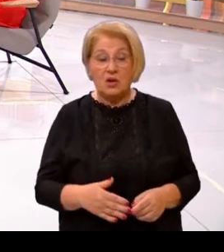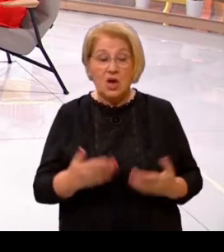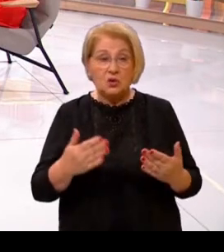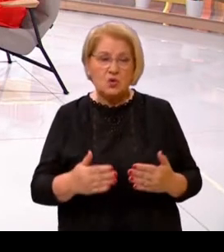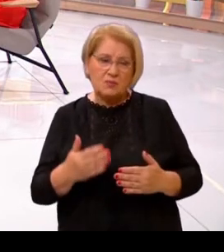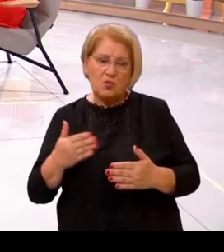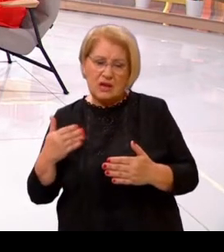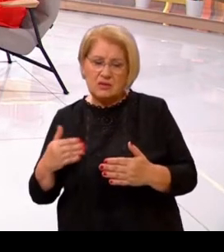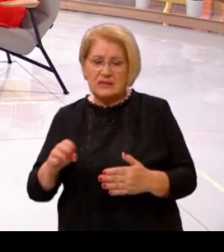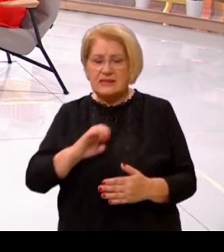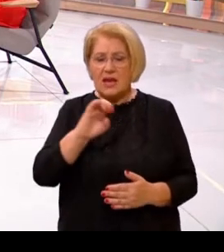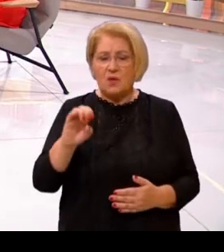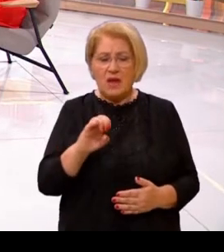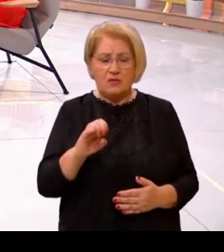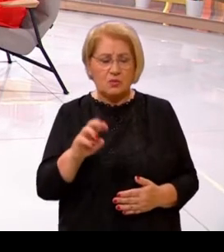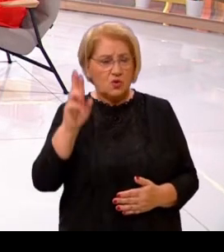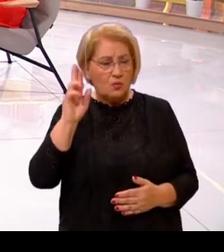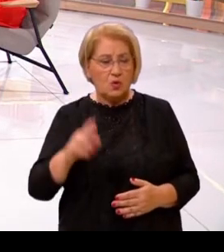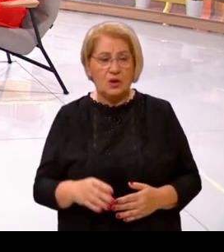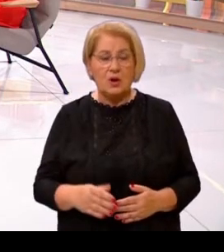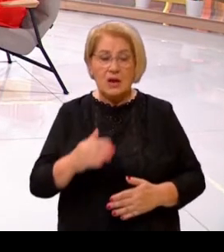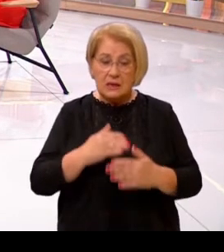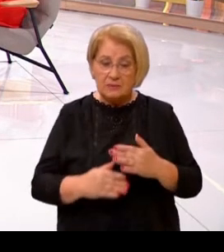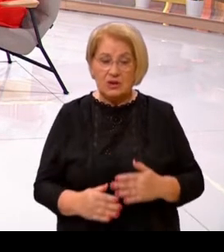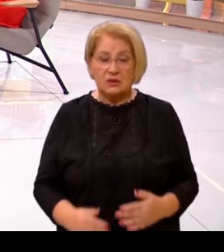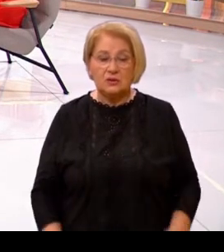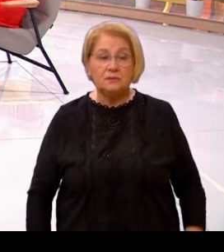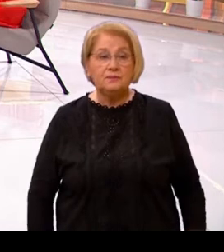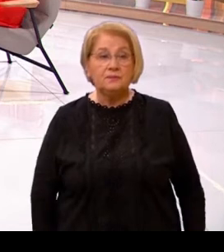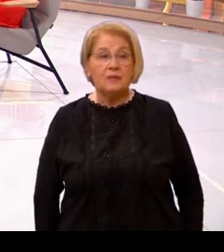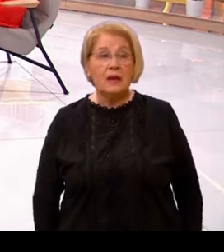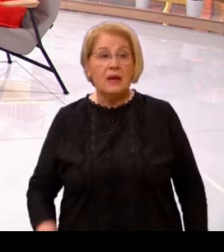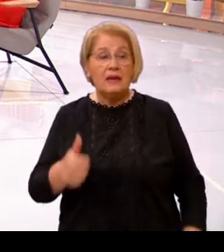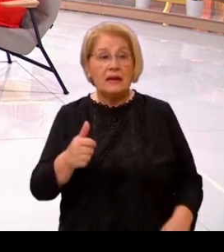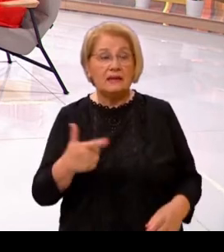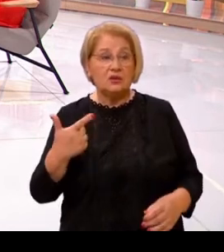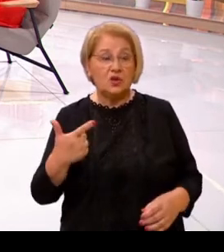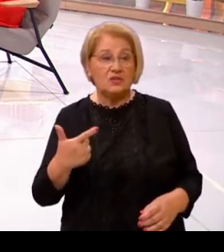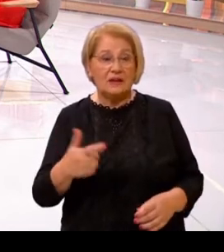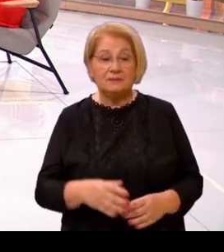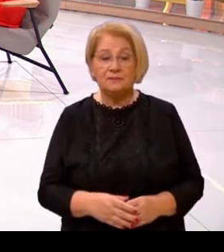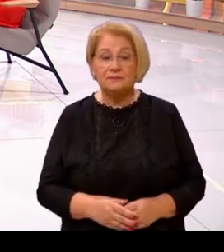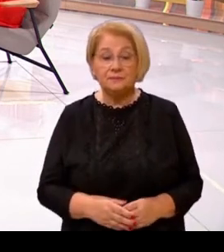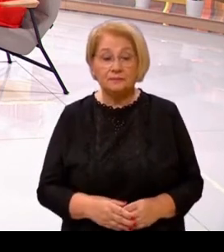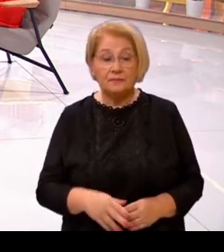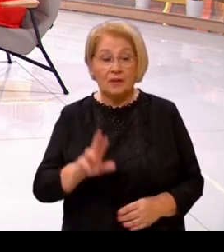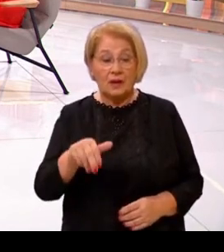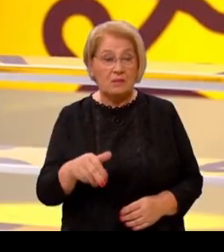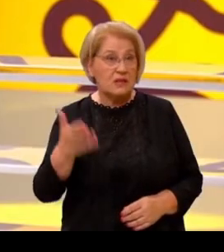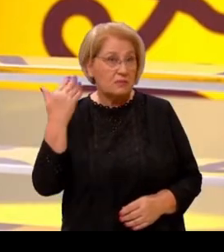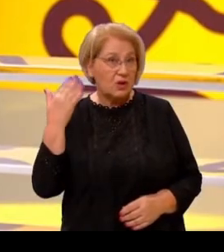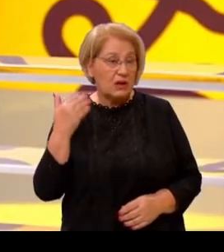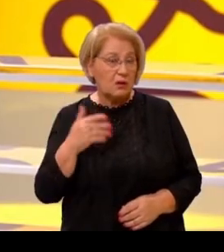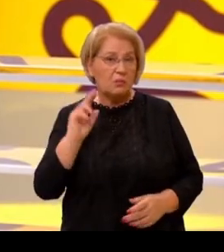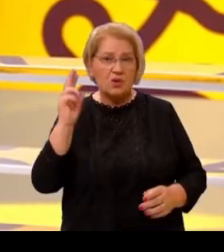zaostatku za cijelom EU, jer smo na samnom začelju. Evo, kratko, možda jedan do dva komentara umirovljenika. Imali smo neki dan